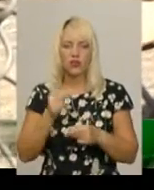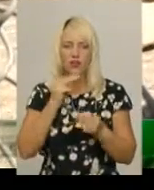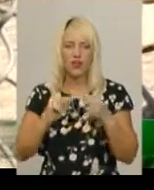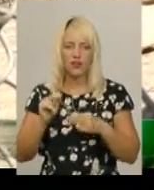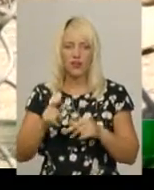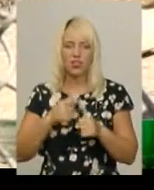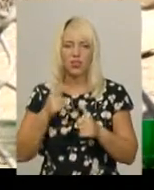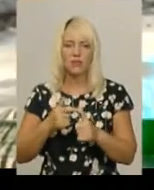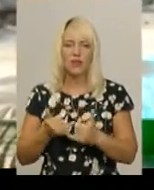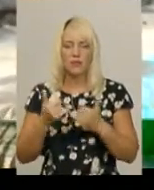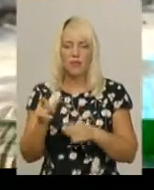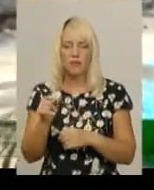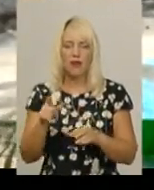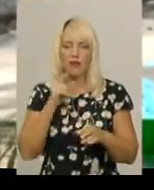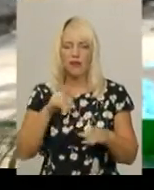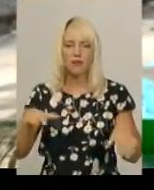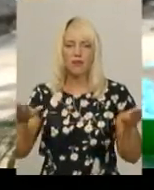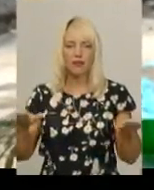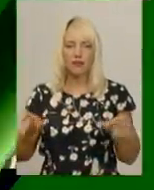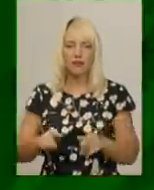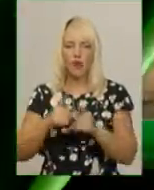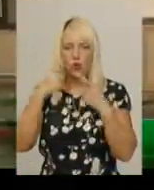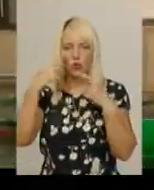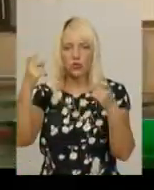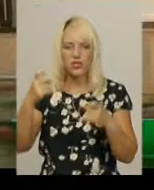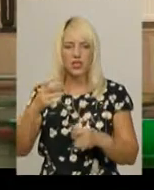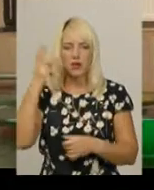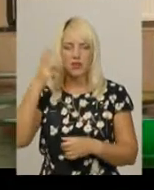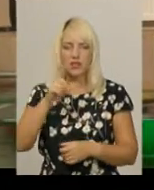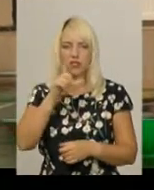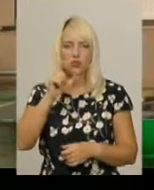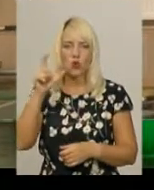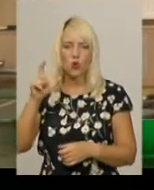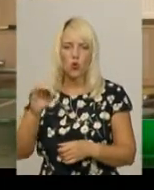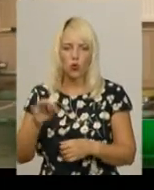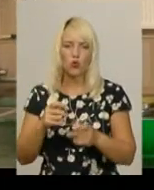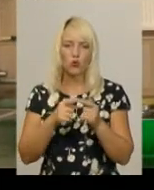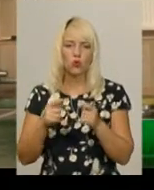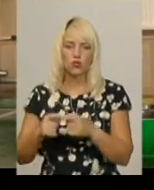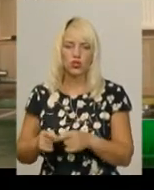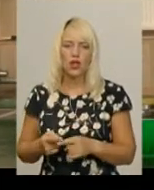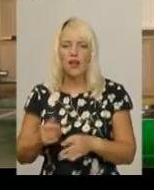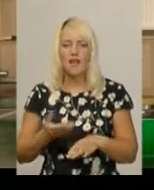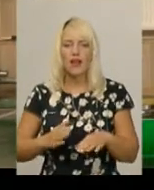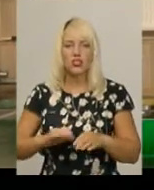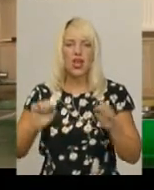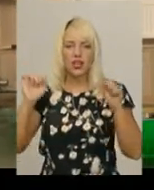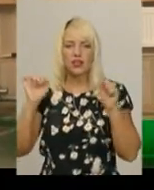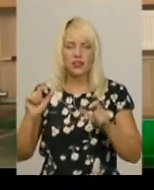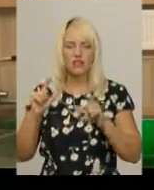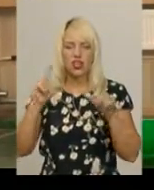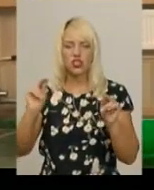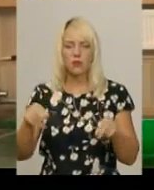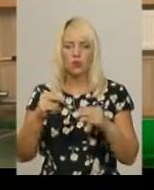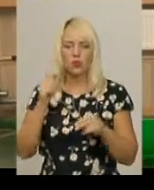для пари птахів оголосили в Хмельницькому зоокутку. Збірна команда Хмельницької області з важкої атлетики виїхала на Чемпіонат